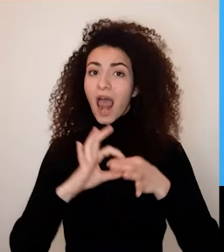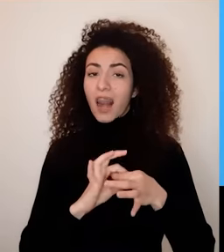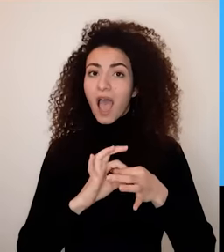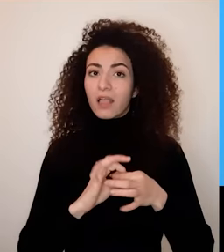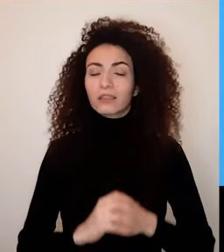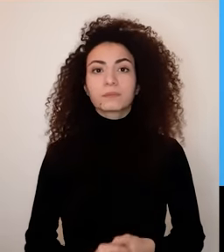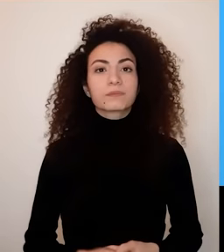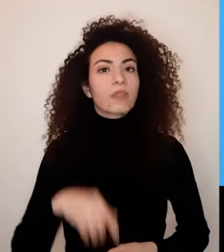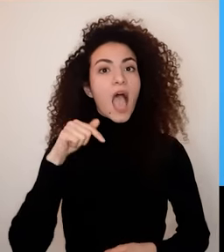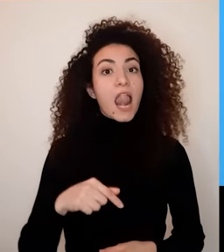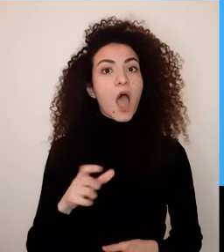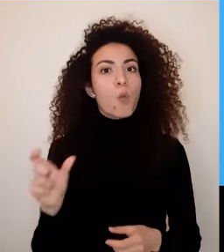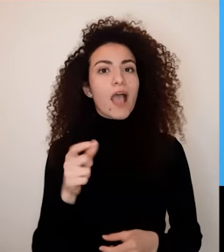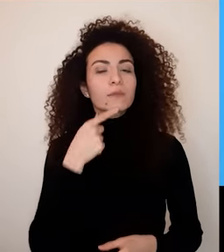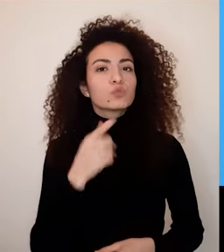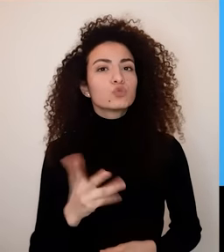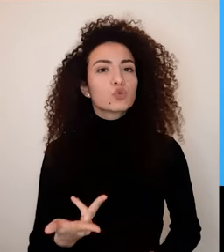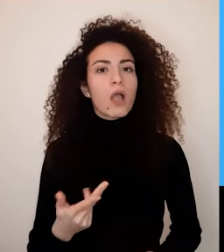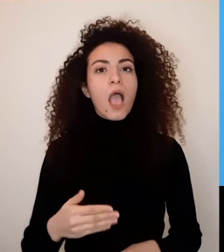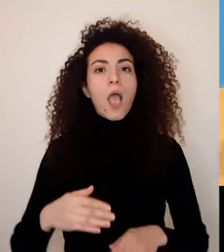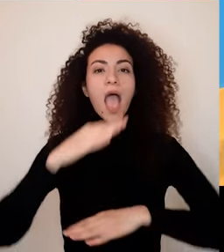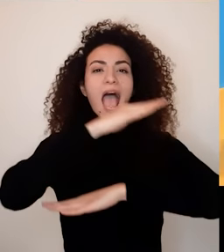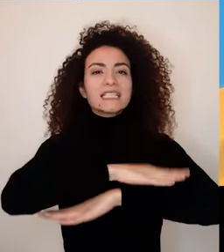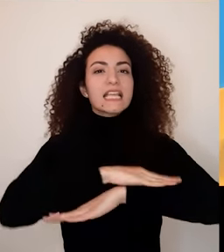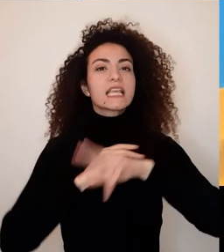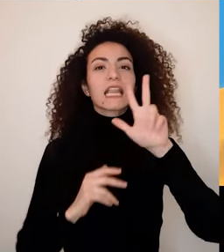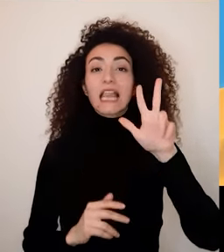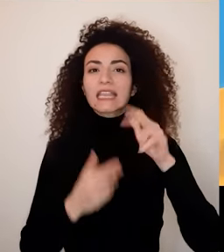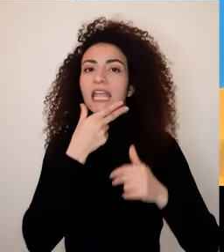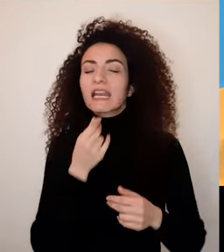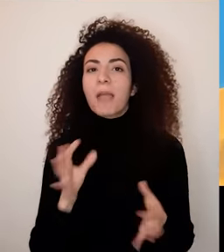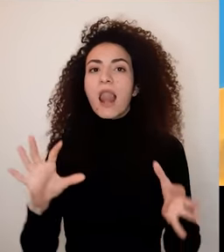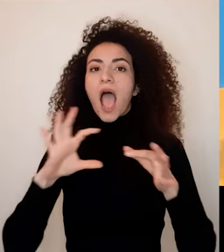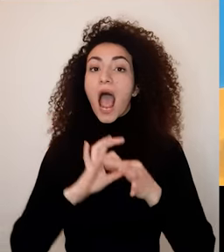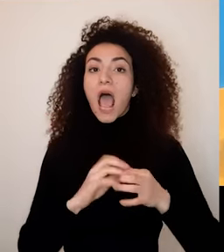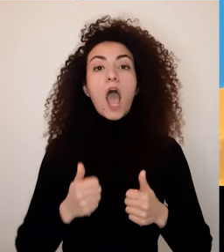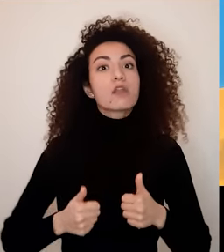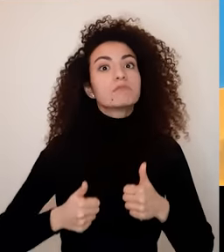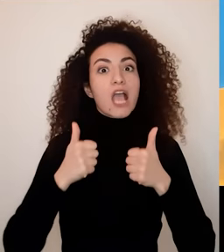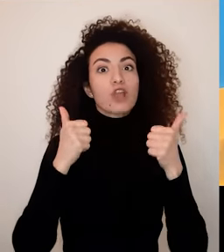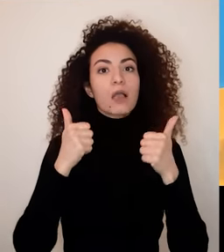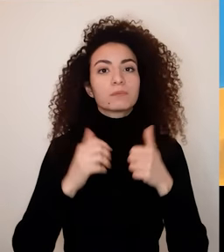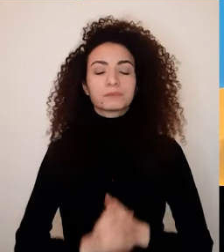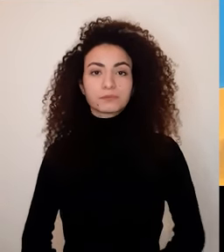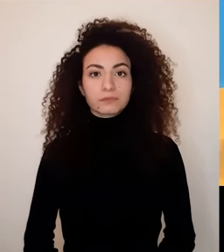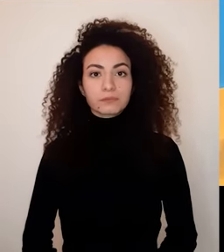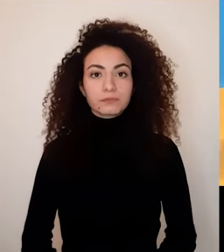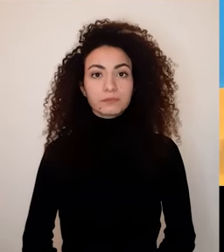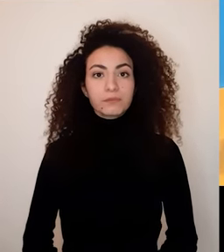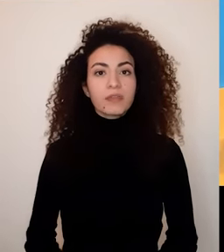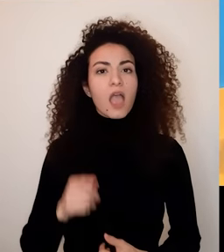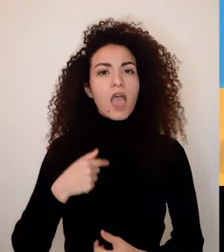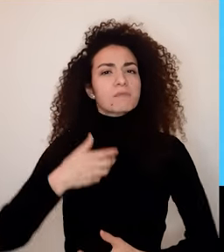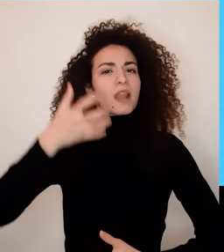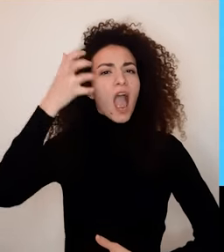والمعتقدات الخاطئة عن الحب والعلاقة صار رؤية الاستعراض للمبادئ الثلاثة الأساسية من أجل بناء علاقة سعيدة وناشحة بين